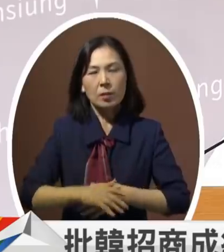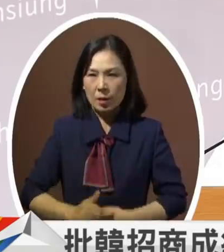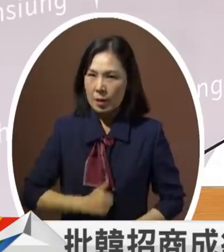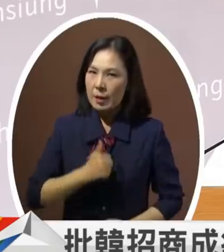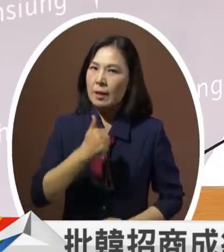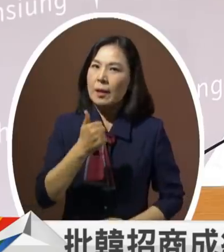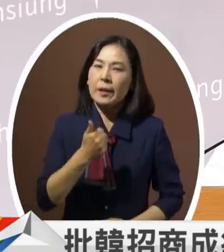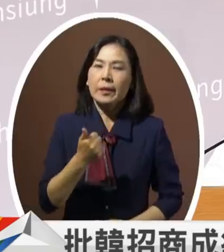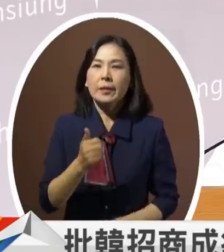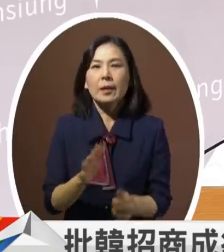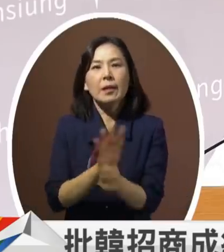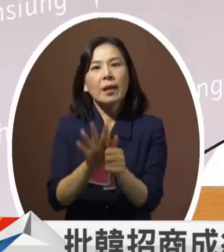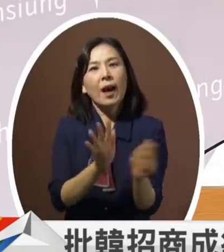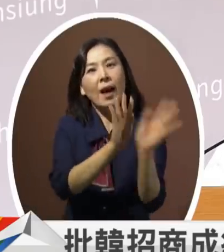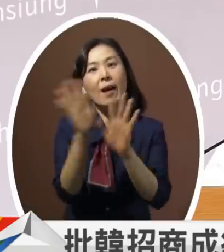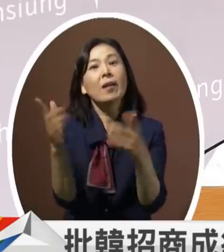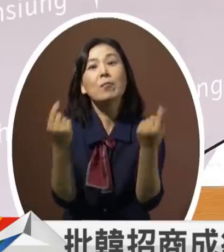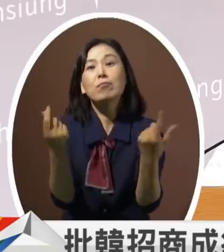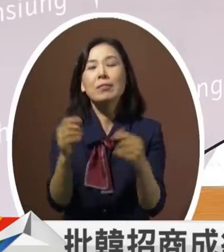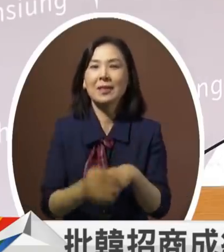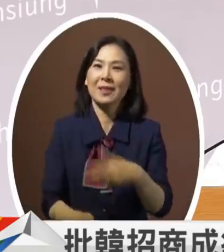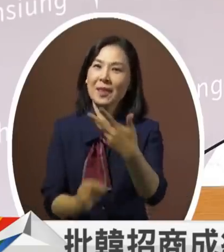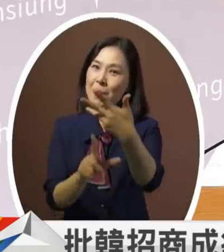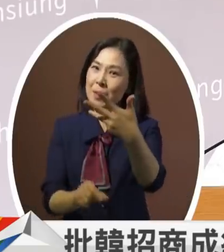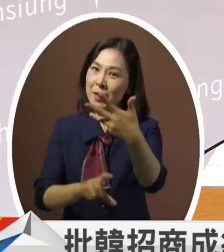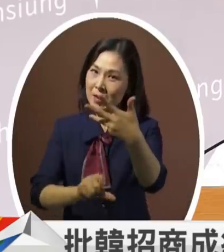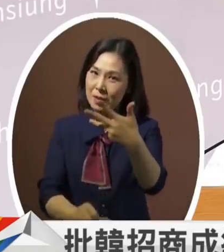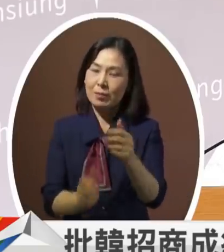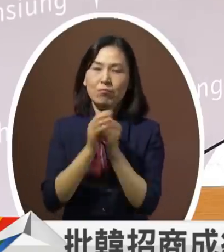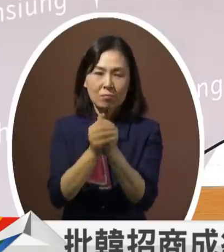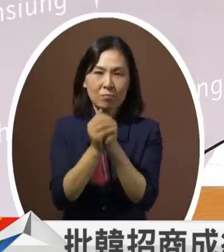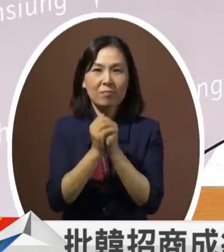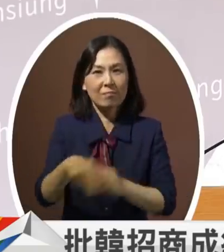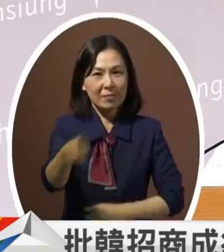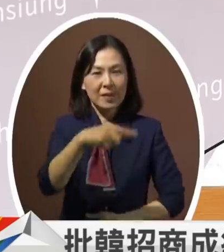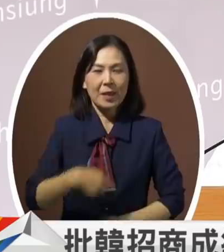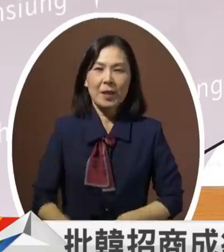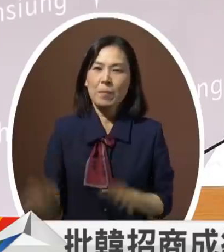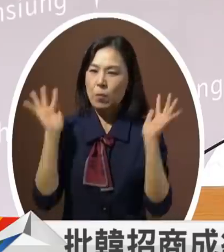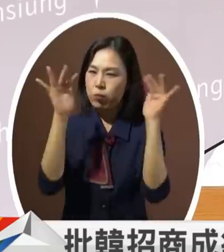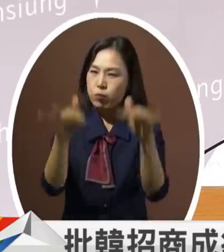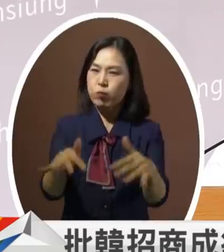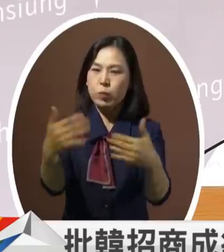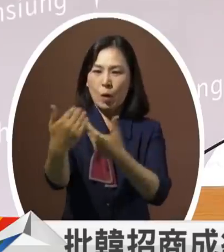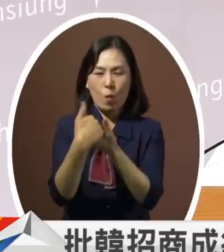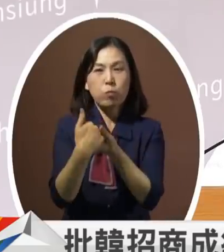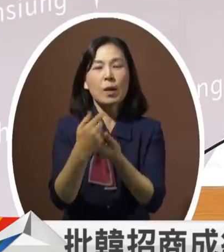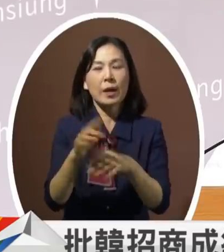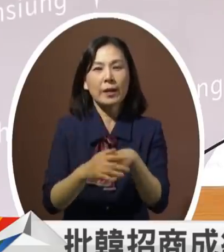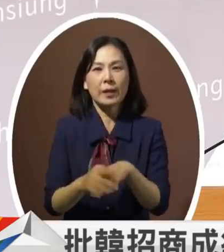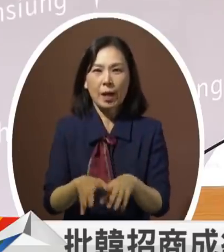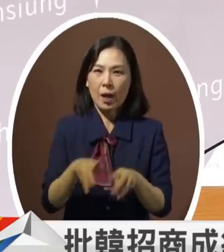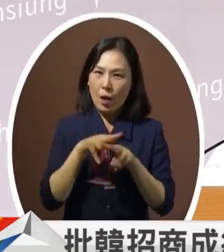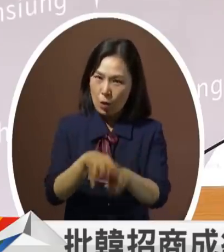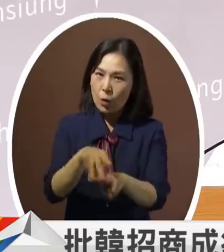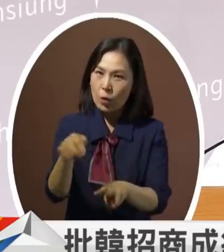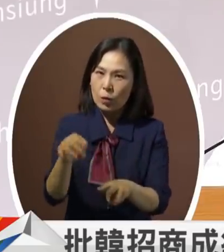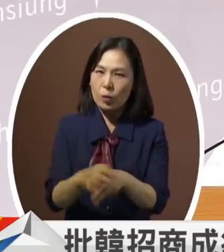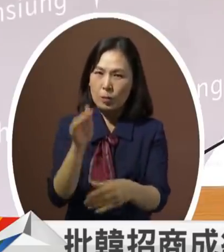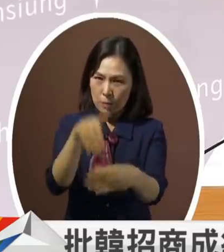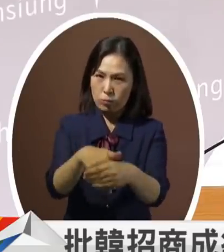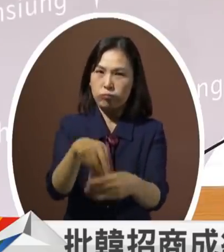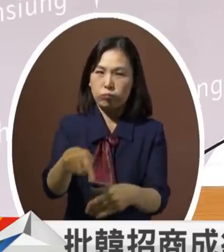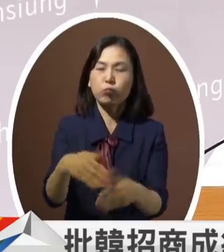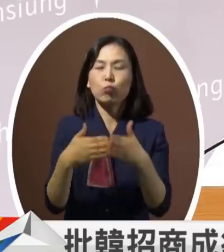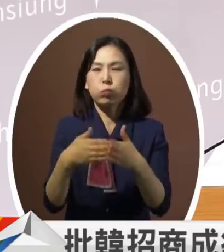极了爱情8月15号我要拜托大家踊跃投票出门投下神圣的一票